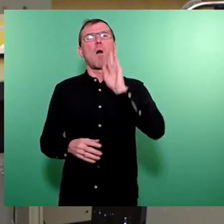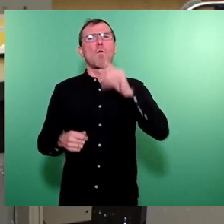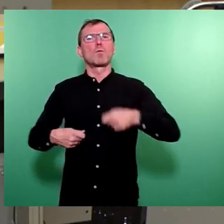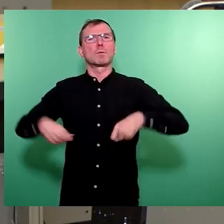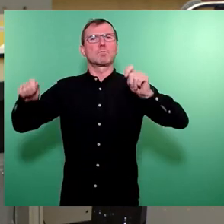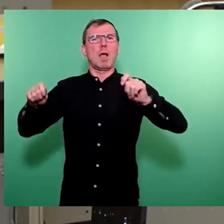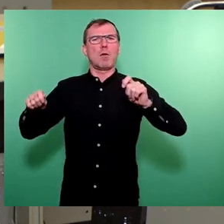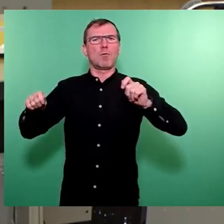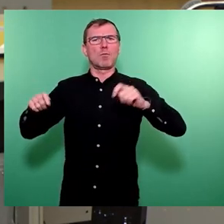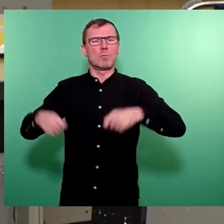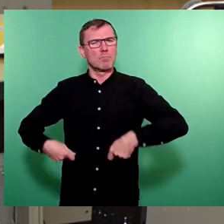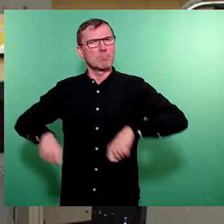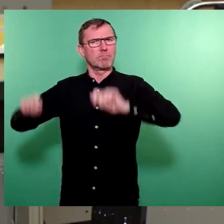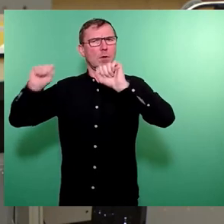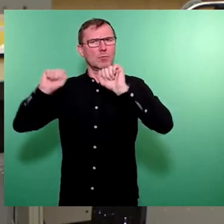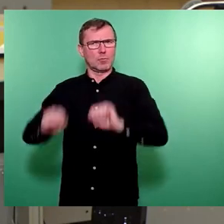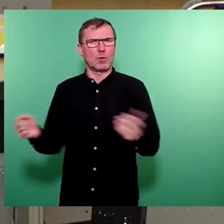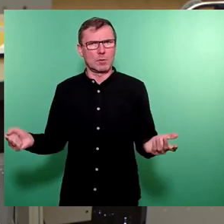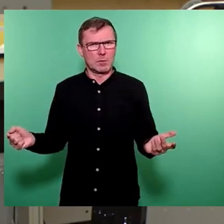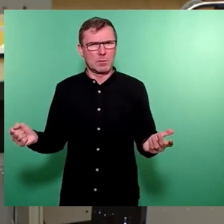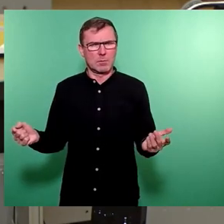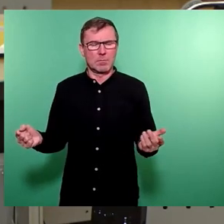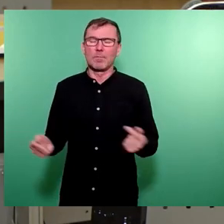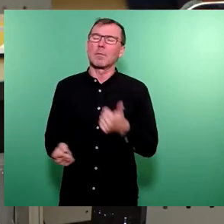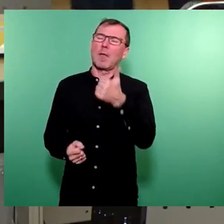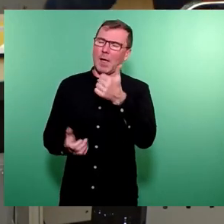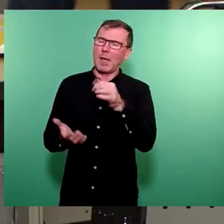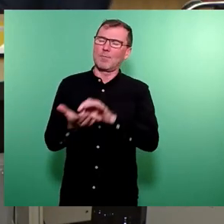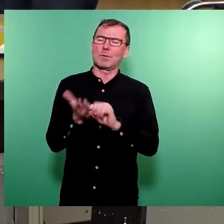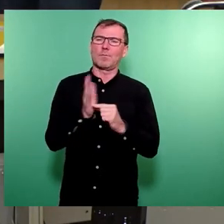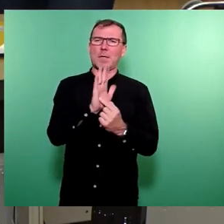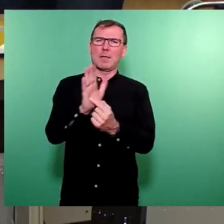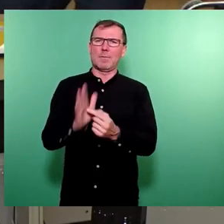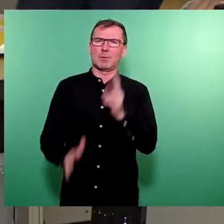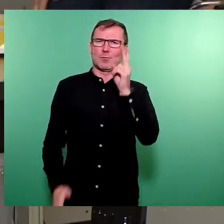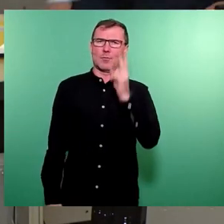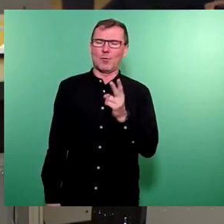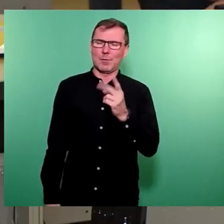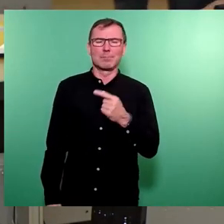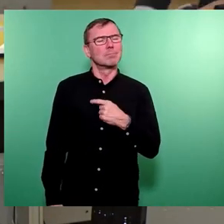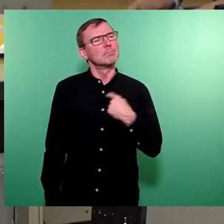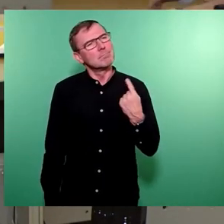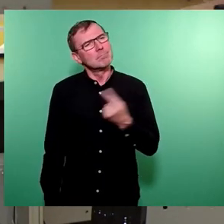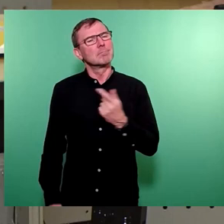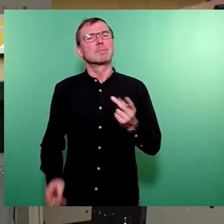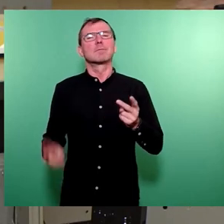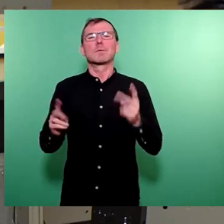betreiben können. Und auf einen Punkt möchte ich auch nochmal hinweisen. Wir sind eigentlich mit der